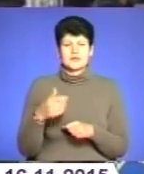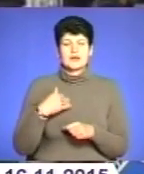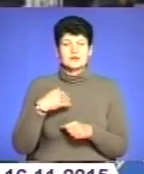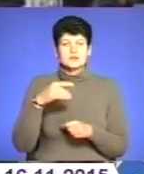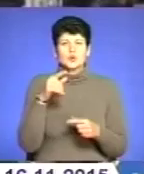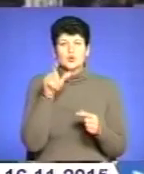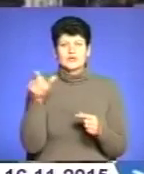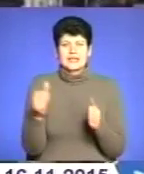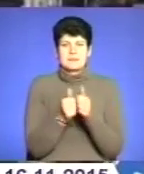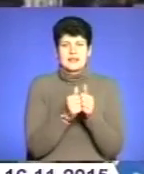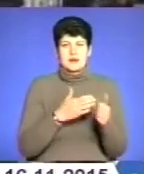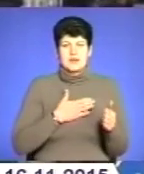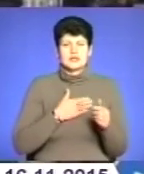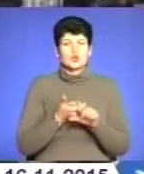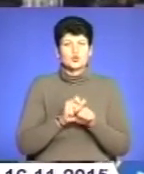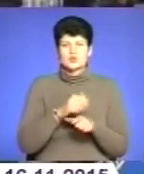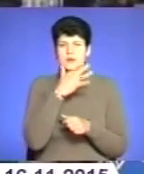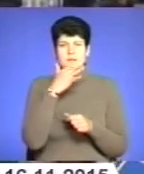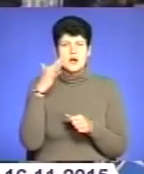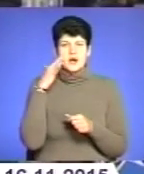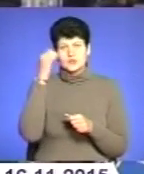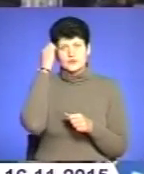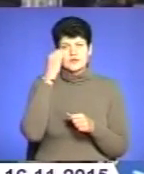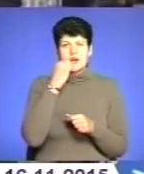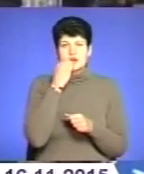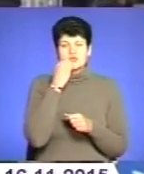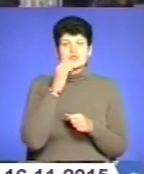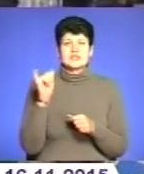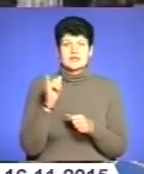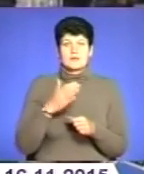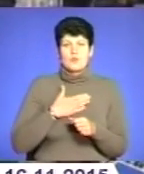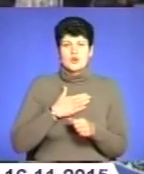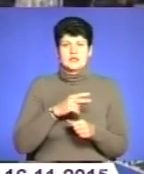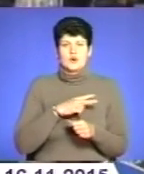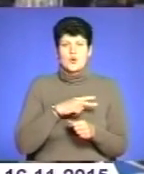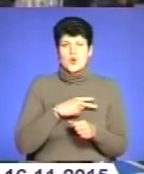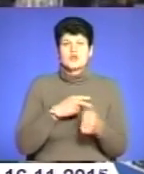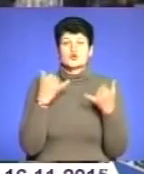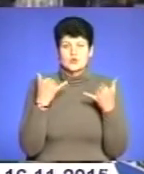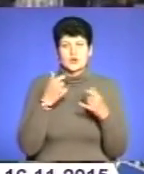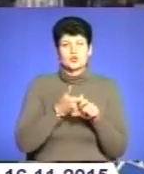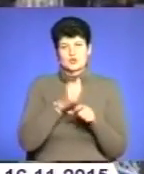навколо мене, вони дуже багато завдячують, і навіть моїй нагороді сьогоднішній МСІ дуже дякую.